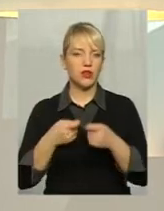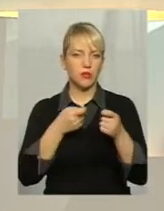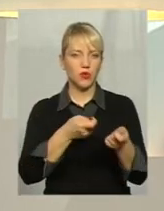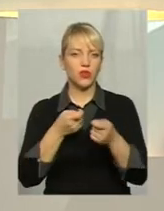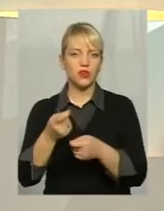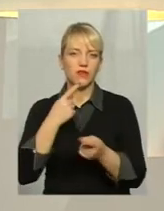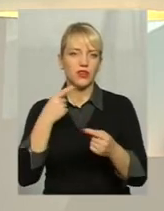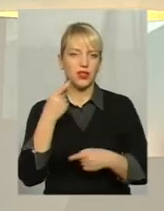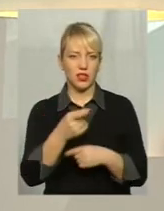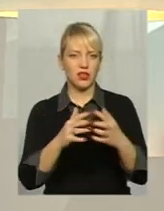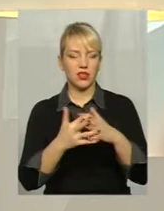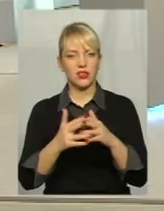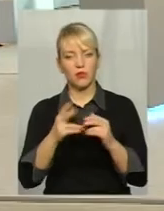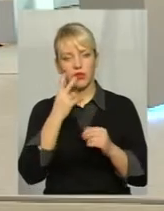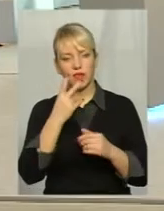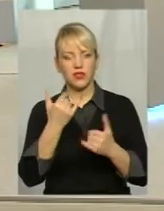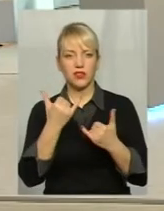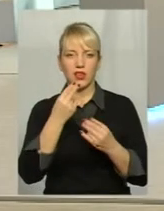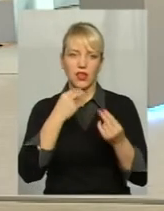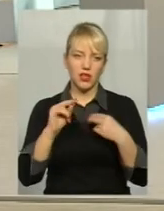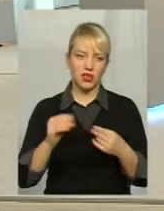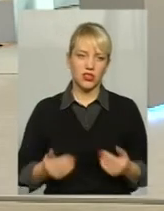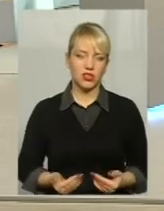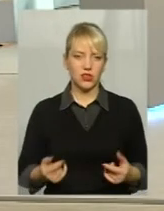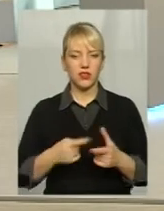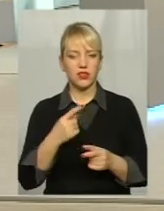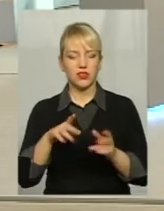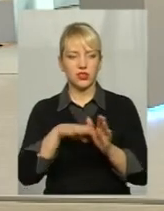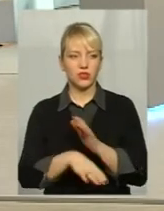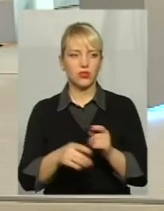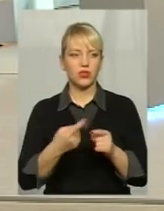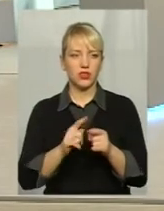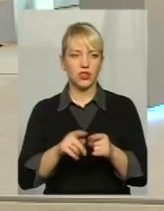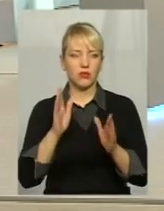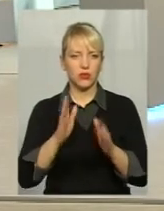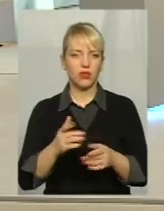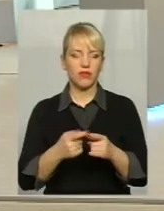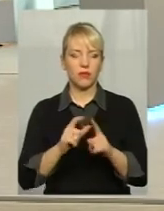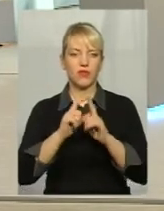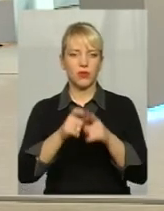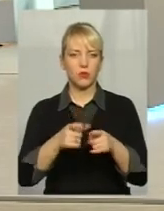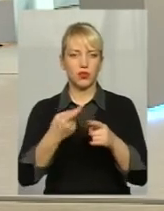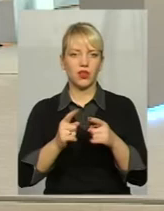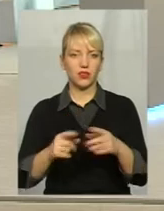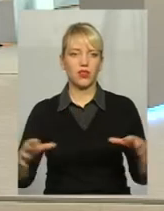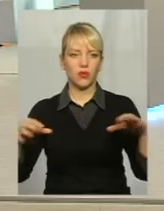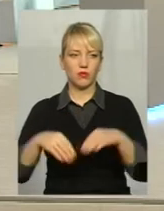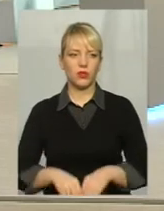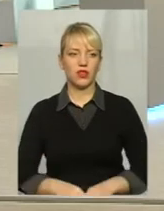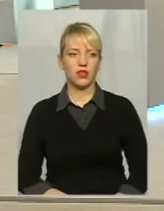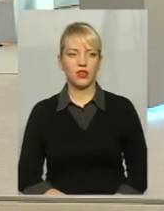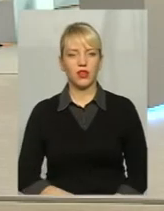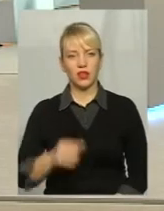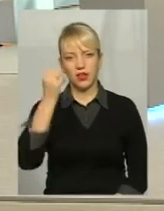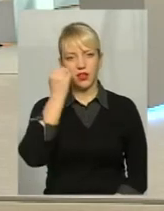села Подивіться, як зараз їм краще живеться, чи хуже Оце буде мав відповідь на ці об'єднання Дякую за увагу Дякую,